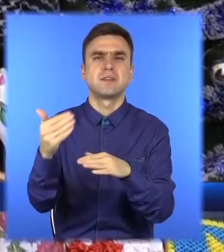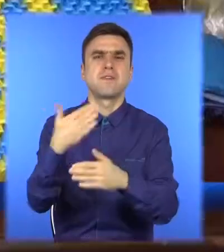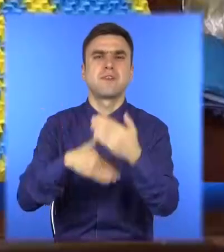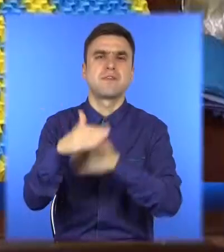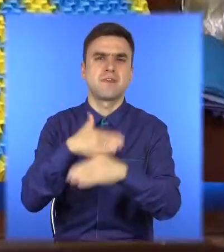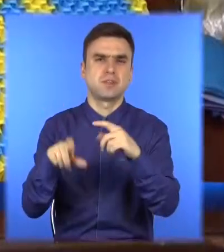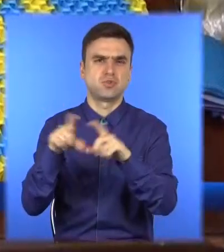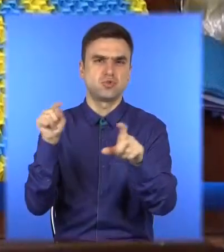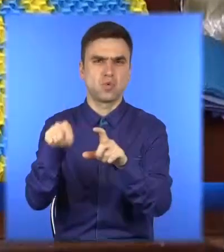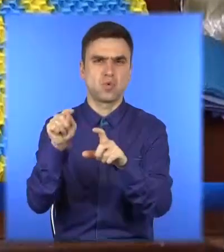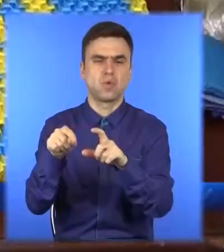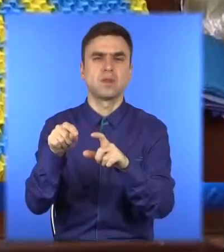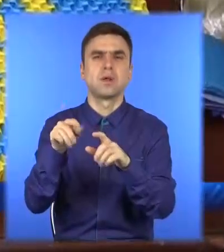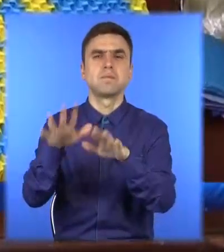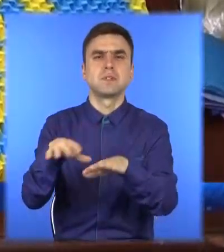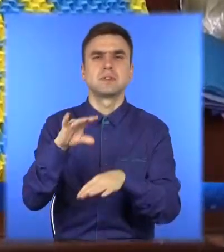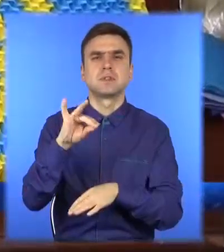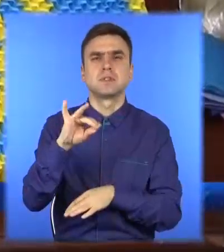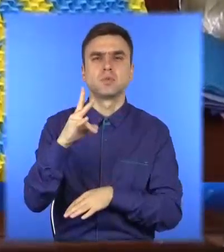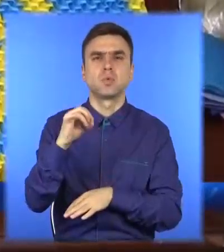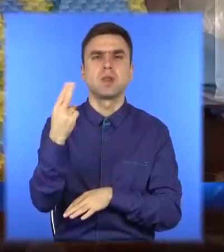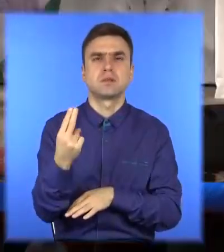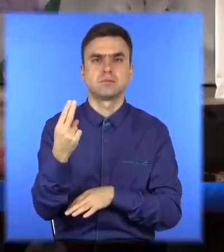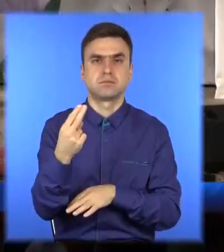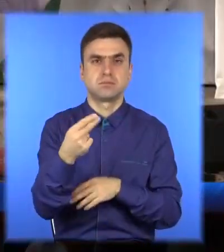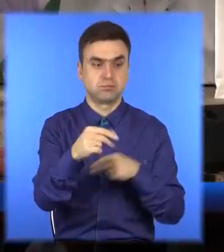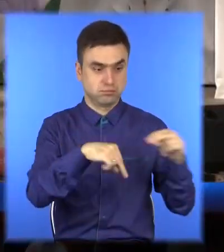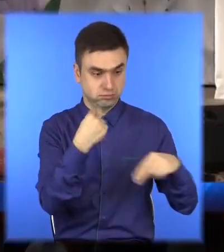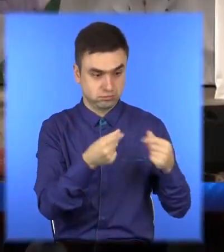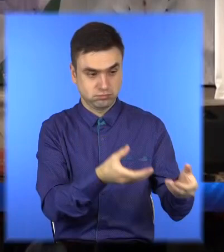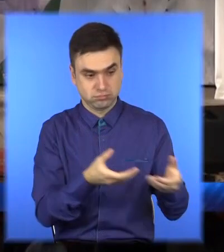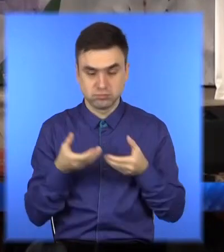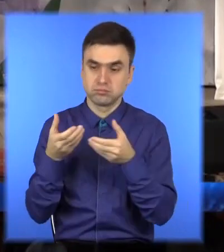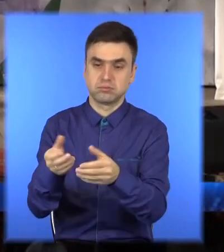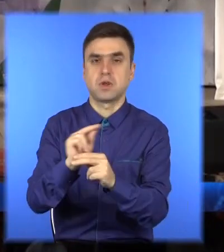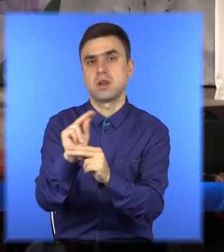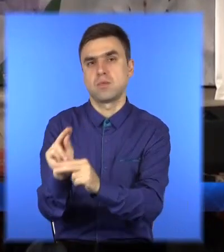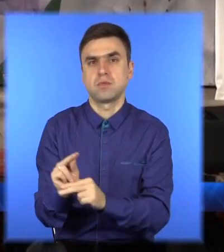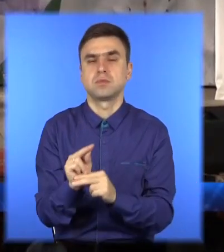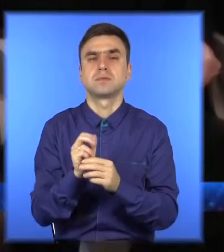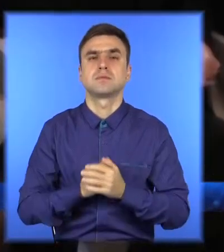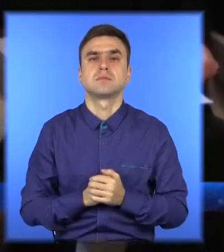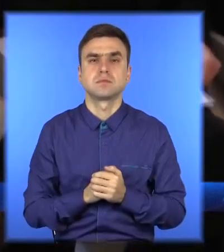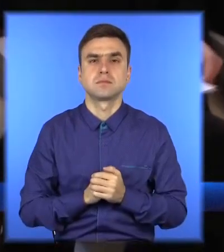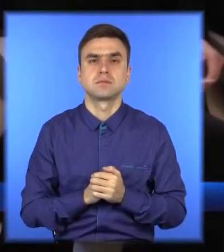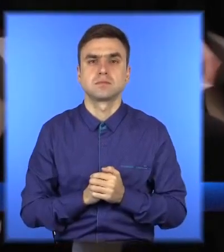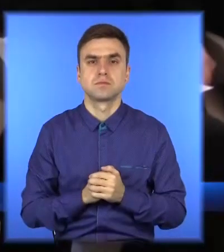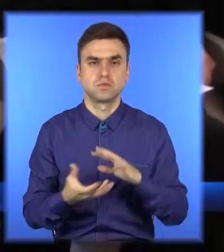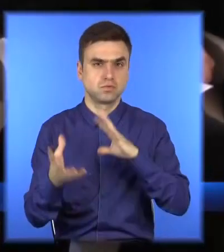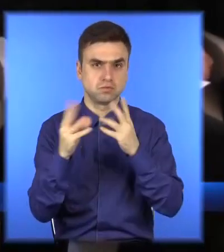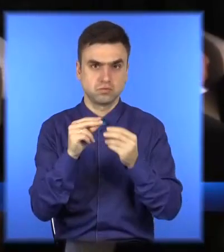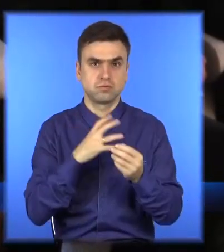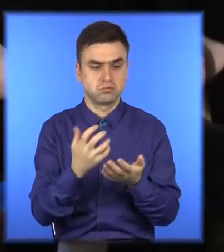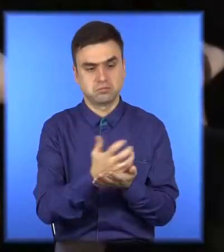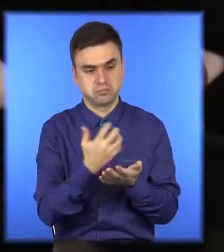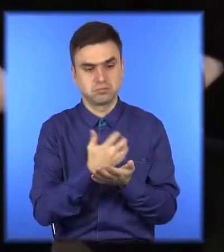шафу для роздягальну будинку для дітей-інвалідів в Саксаганському районі. Всього вдалося зібрати 34,5 тисячі